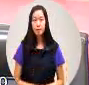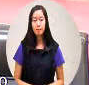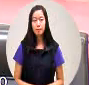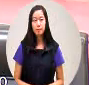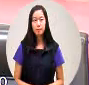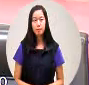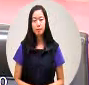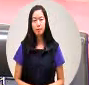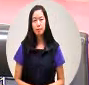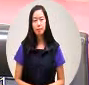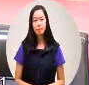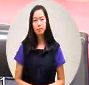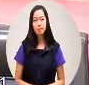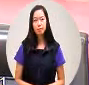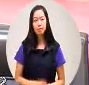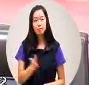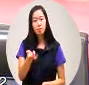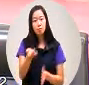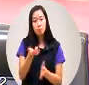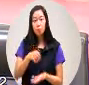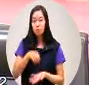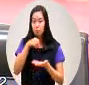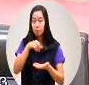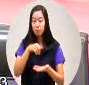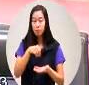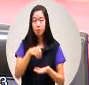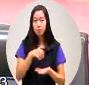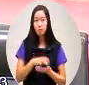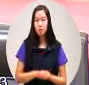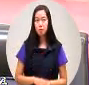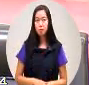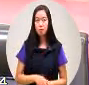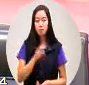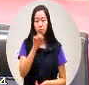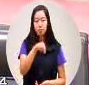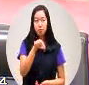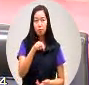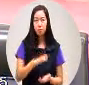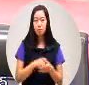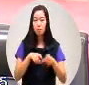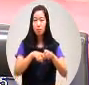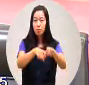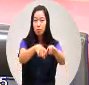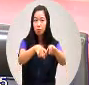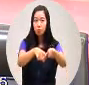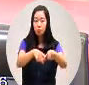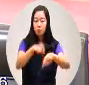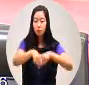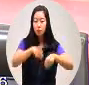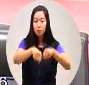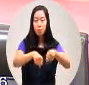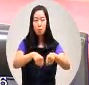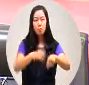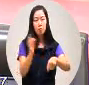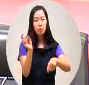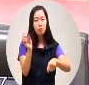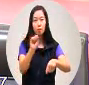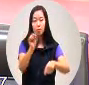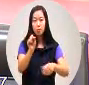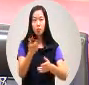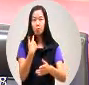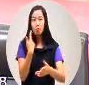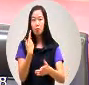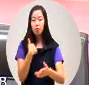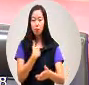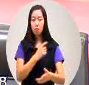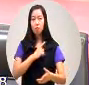那你照你如果像你这样子讲的话这边脚踏车都不能骑你骑你骑车